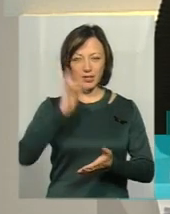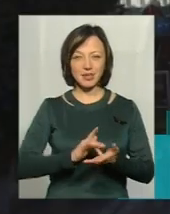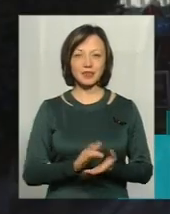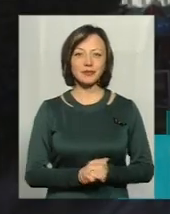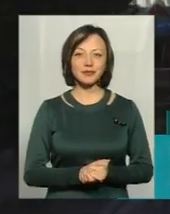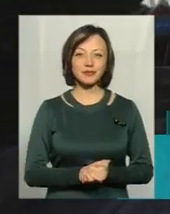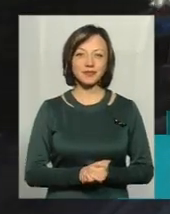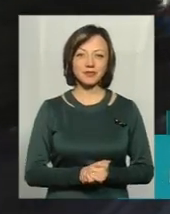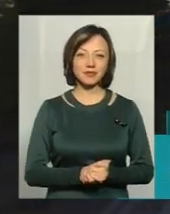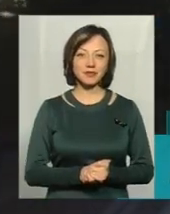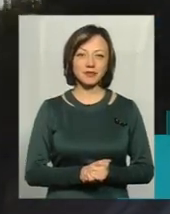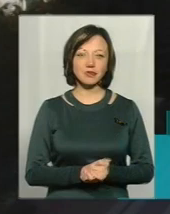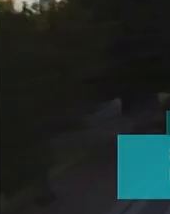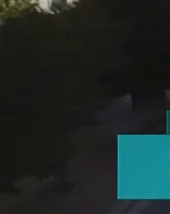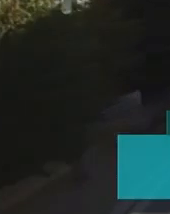Центр.